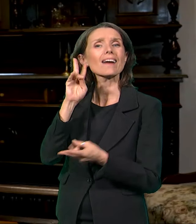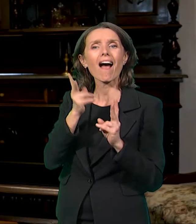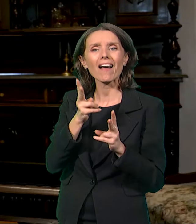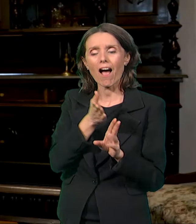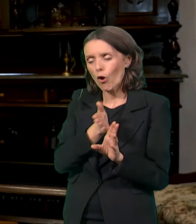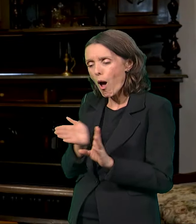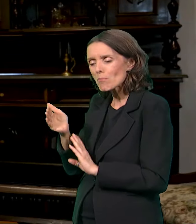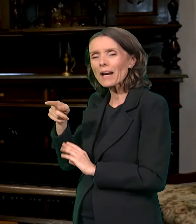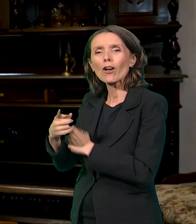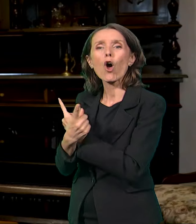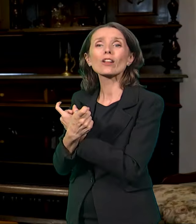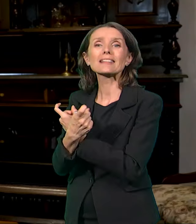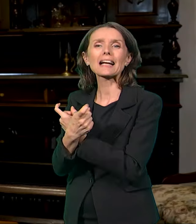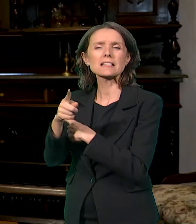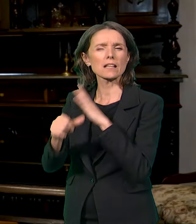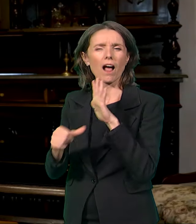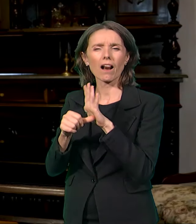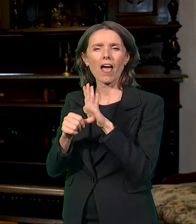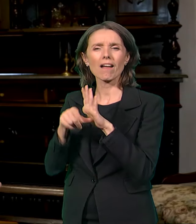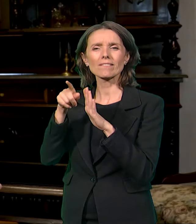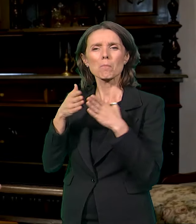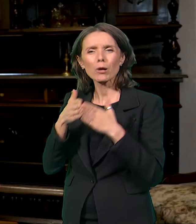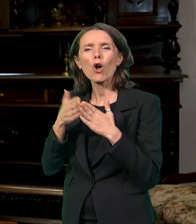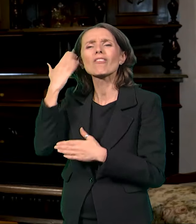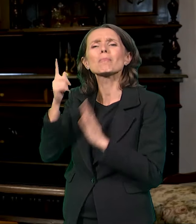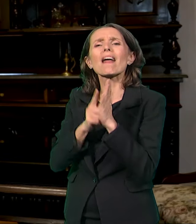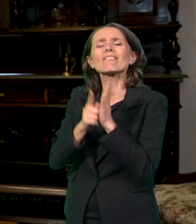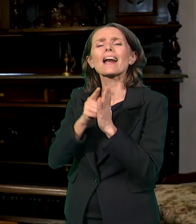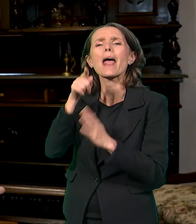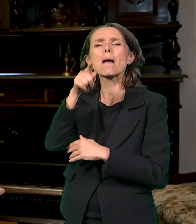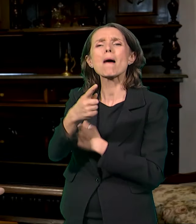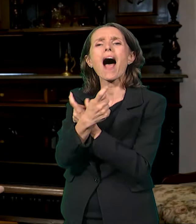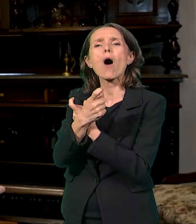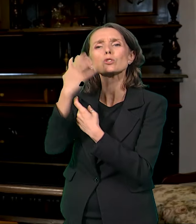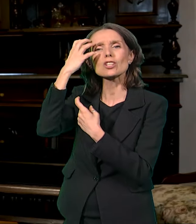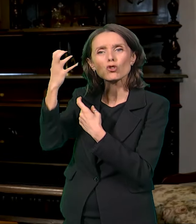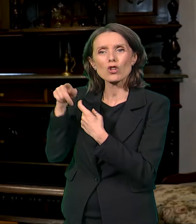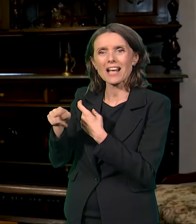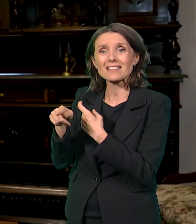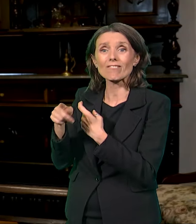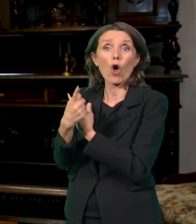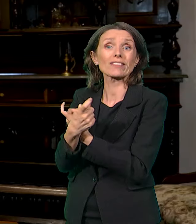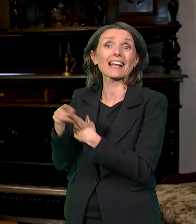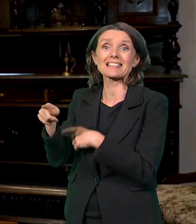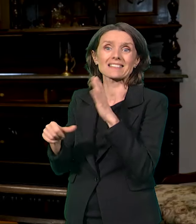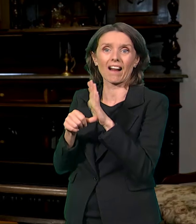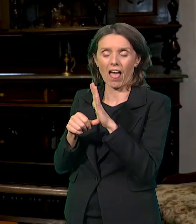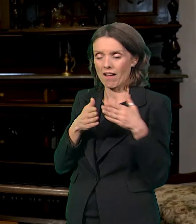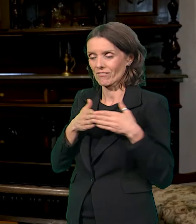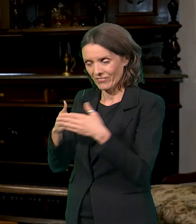glavna luka Austrijskog carstva, a on je počeo, pored trgovine, da se bavi i